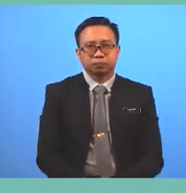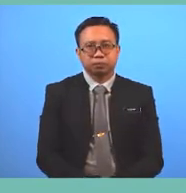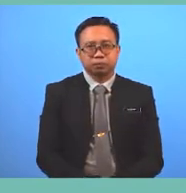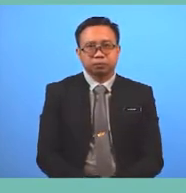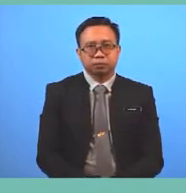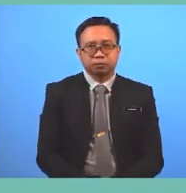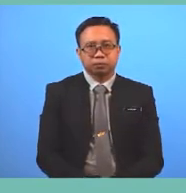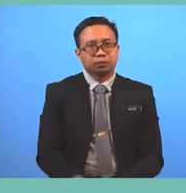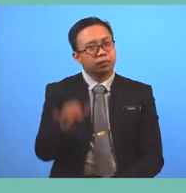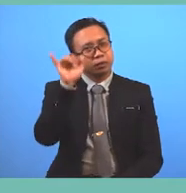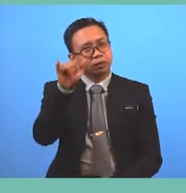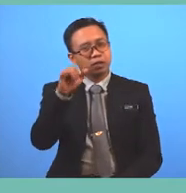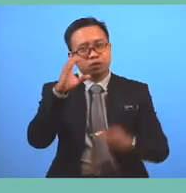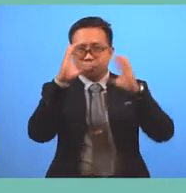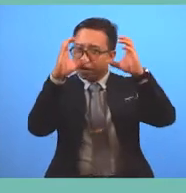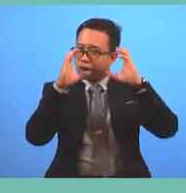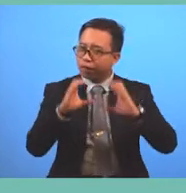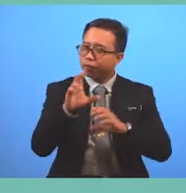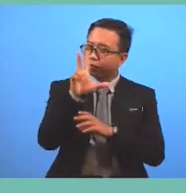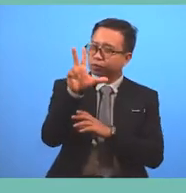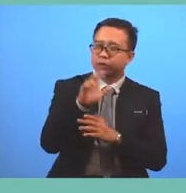Yes, paragraph 3